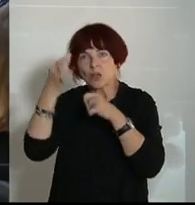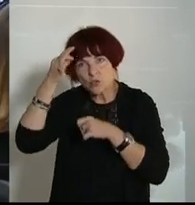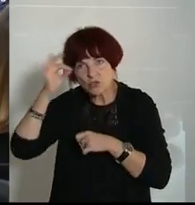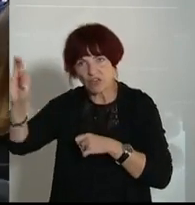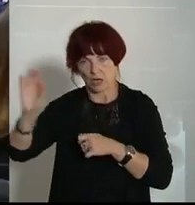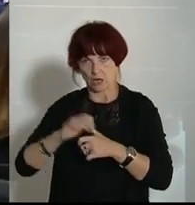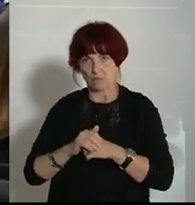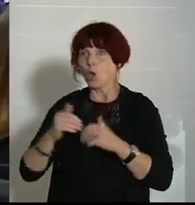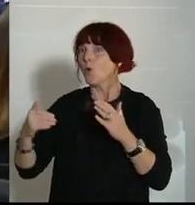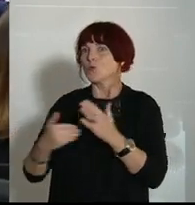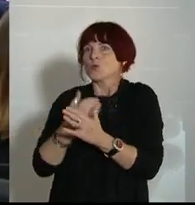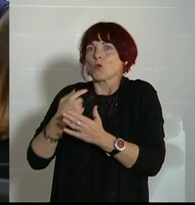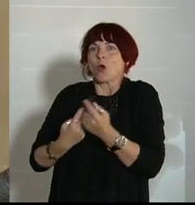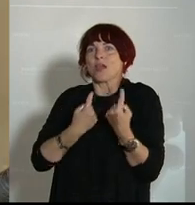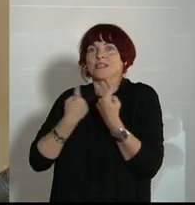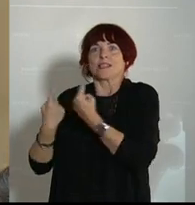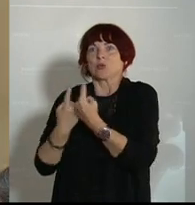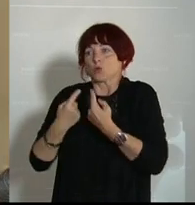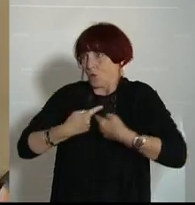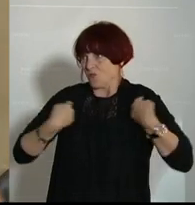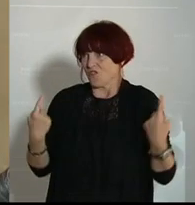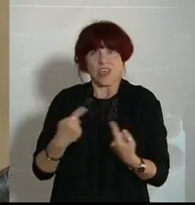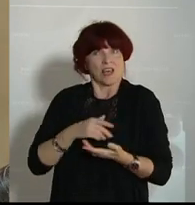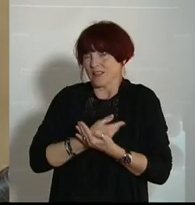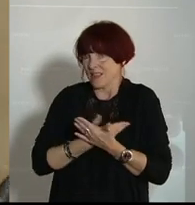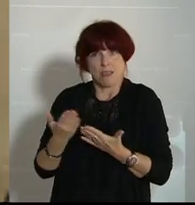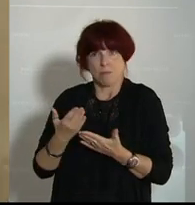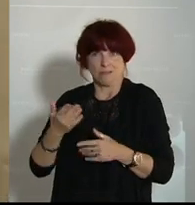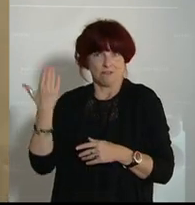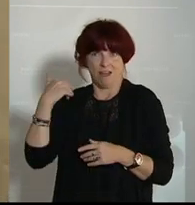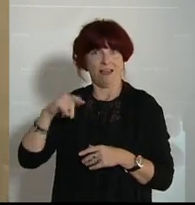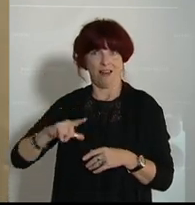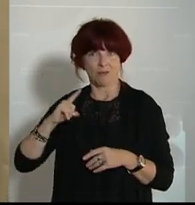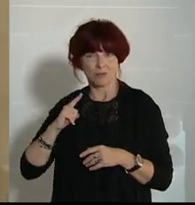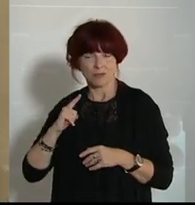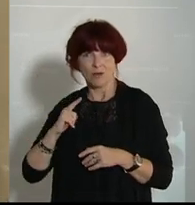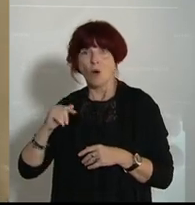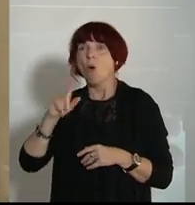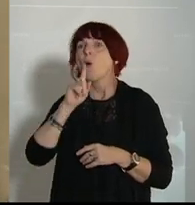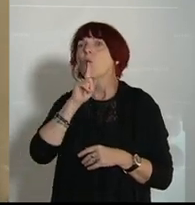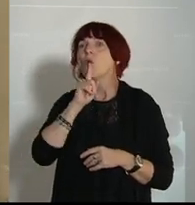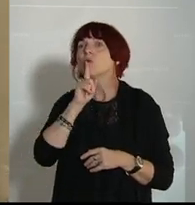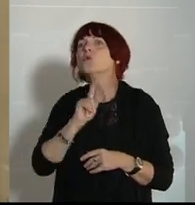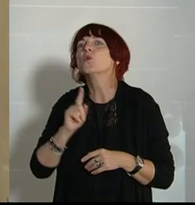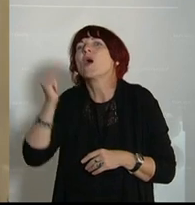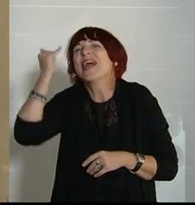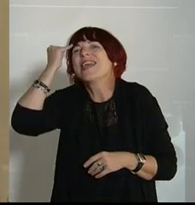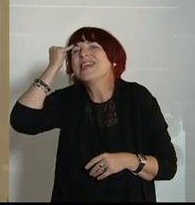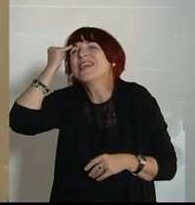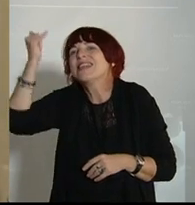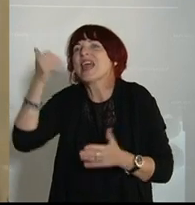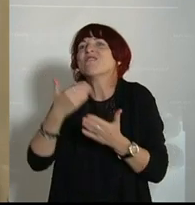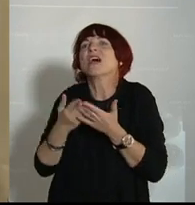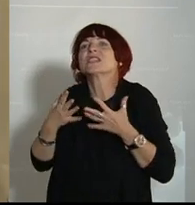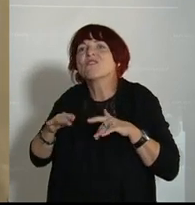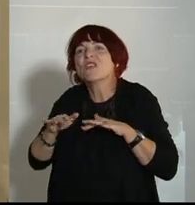Einbruch, wie wir ihn zu unseren Lebzeiten nicht erlebt haben. Und nur in Ansätzen ist abzusehen, welche Verwerfungen daraus für unsere Gesellschaften erfolgen